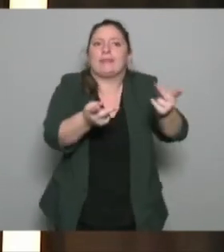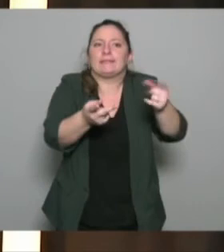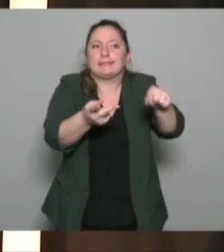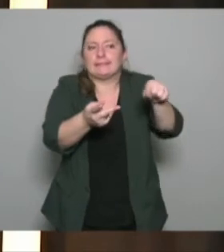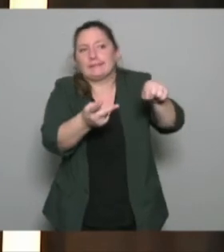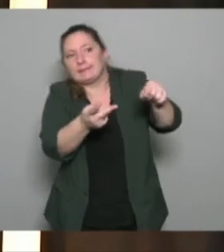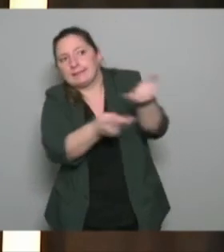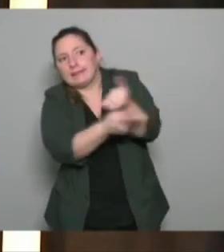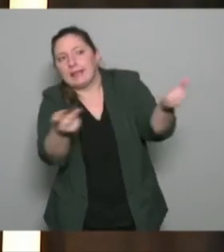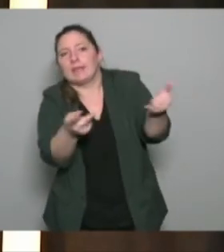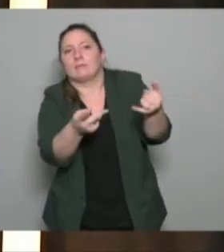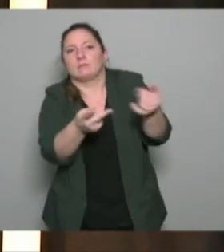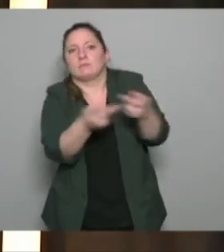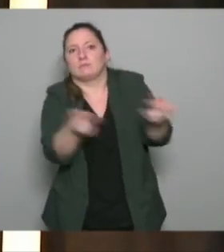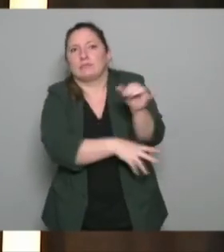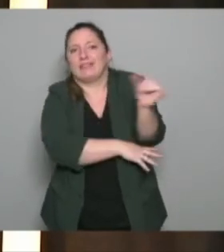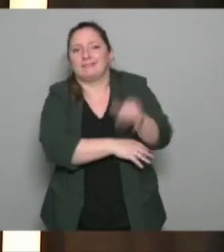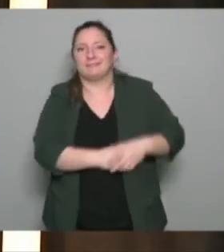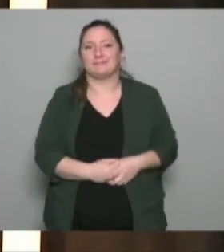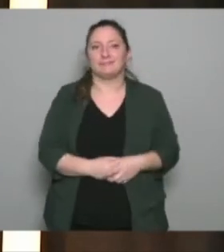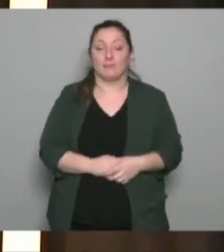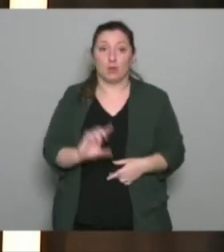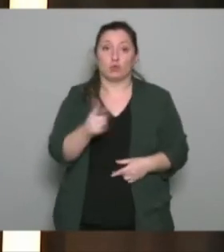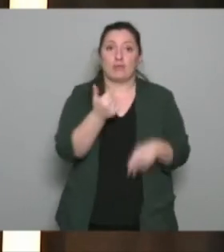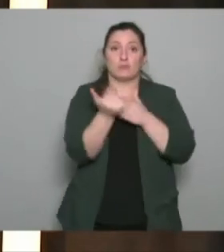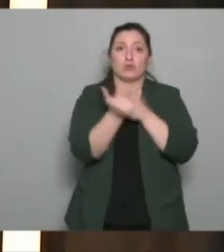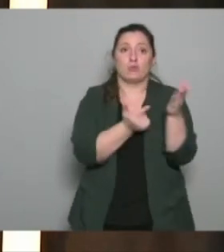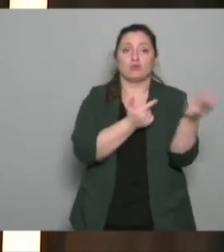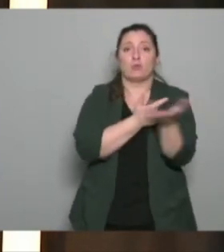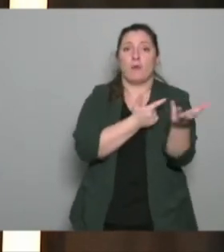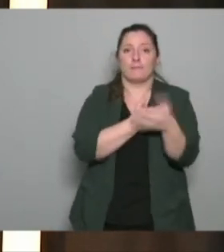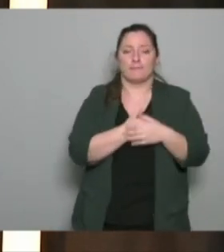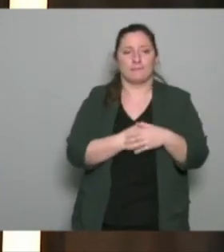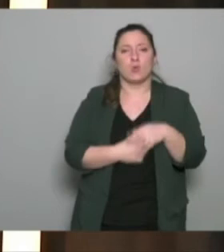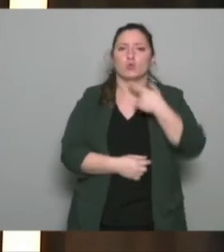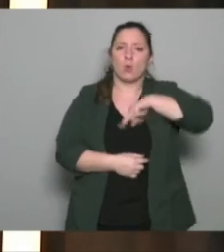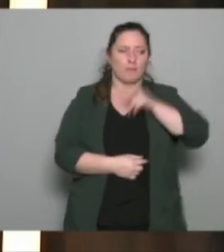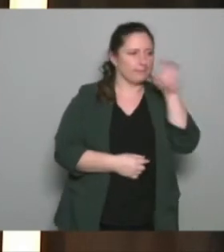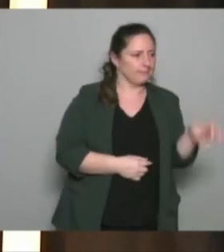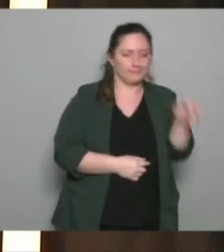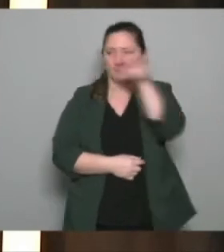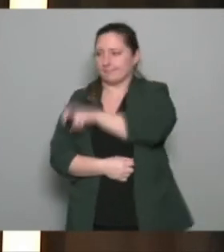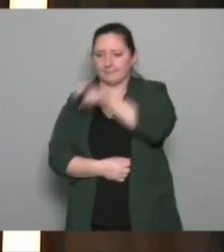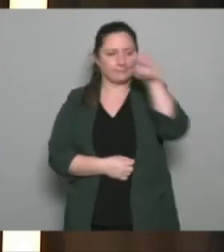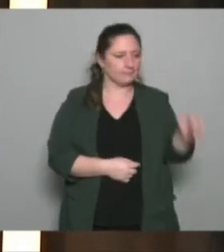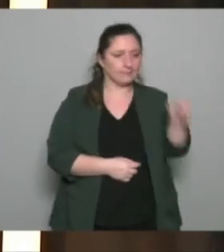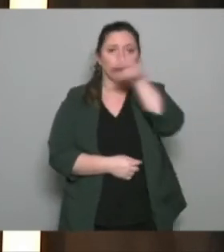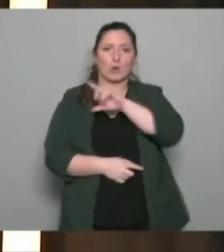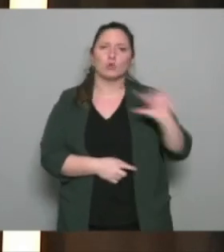il y un deuxième sens et en fait on a navigué entre les deux il a un deuxième sens qui est un sens